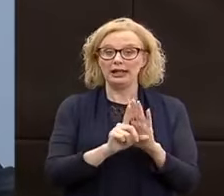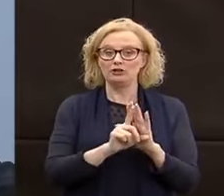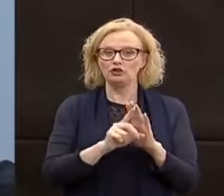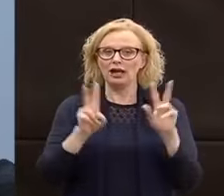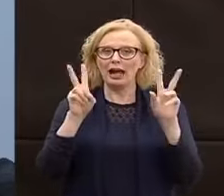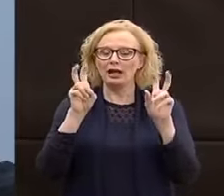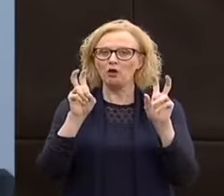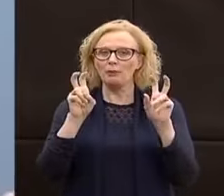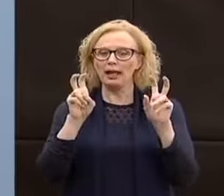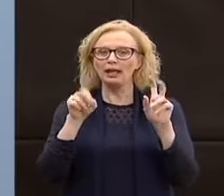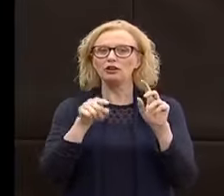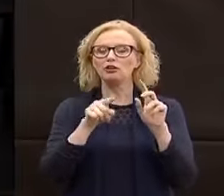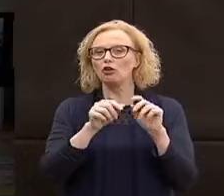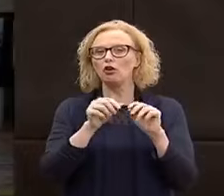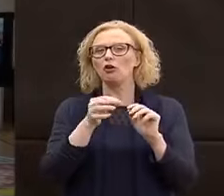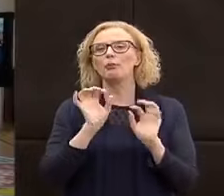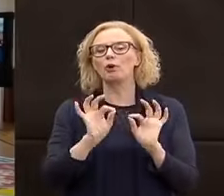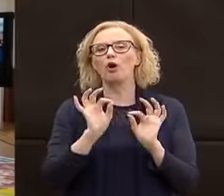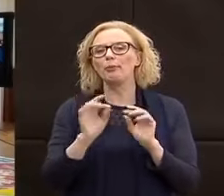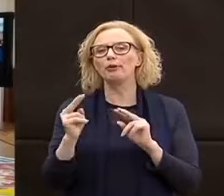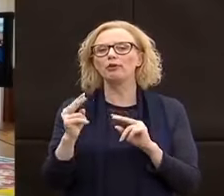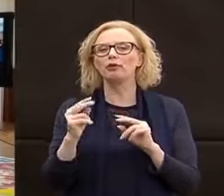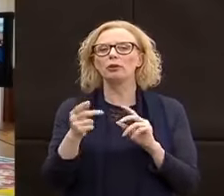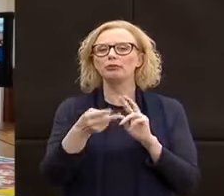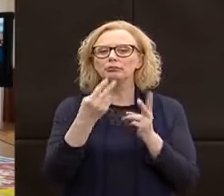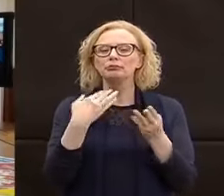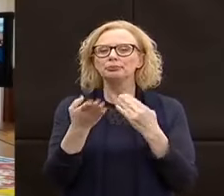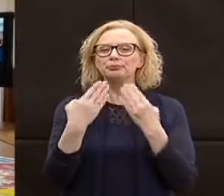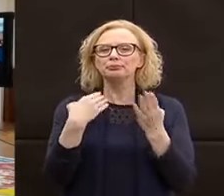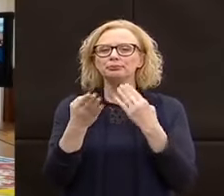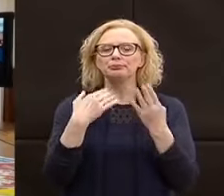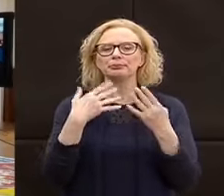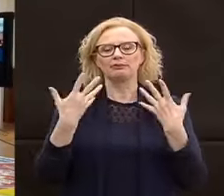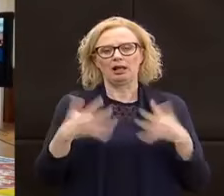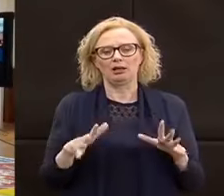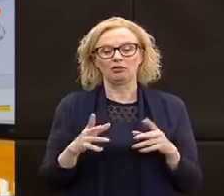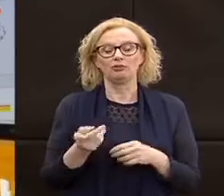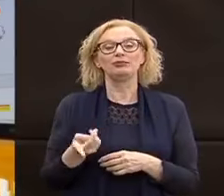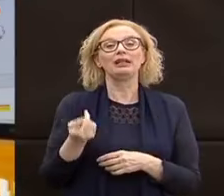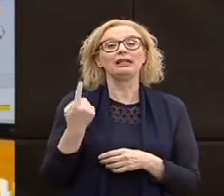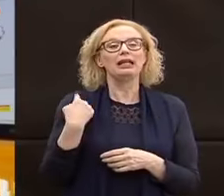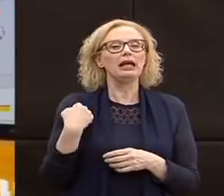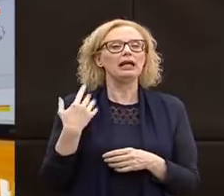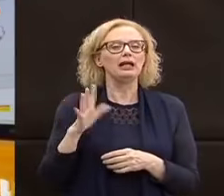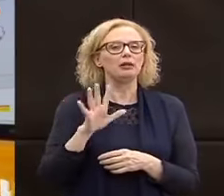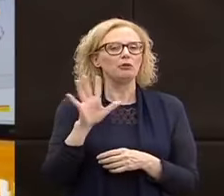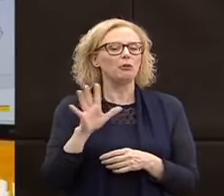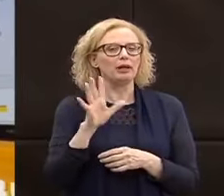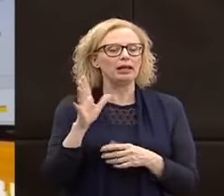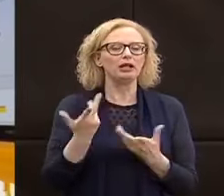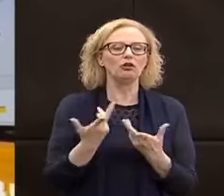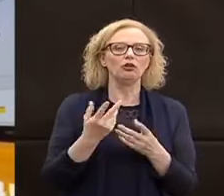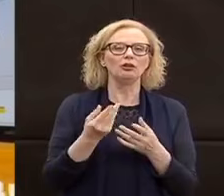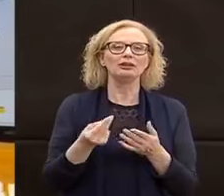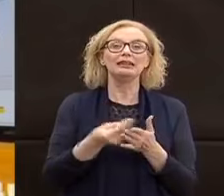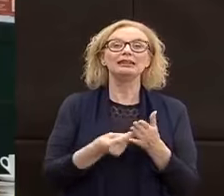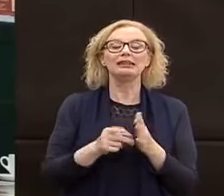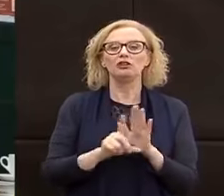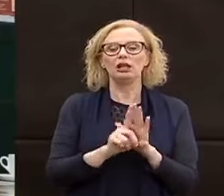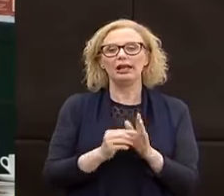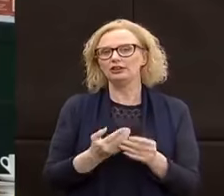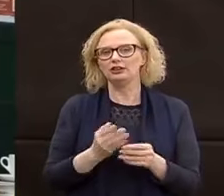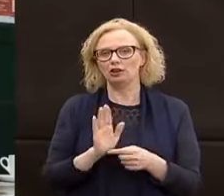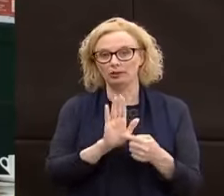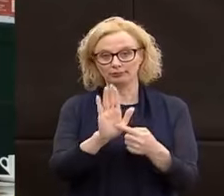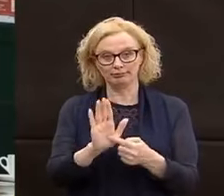è stato al centro di questi confronti. Ieri abbiamo presentato a grandi linee il testo del disegno di legge